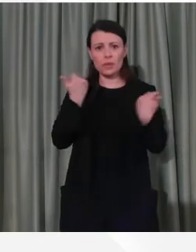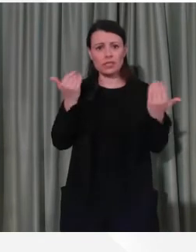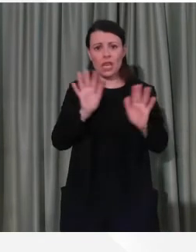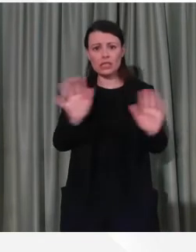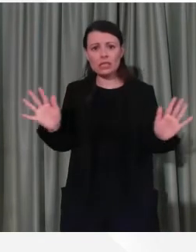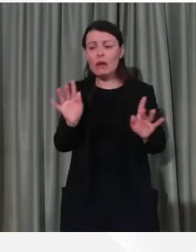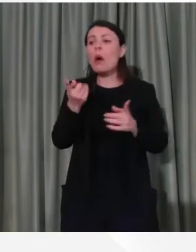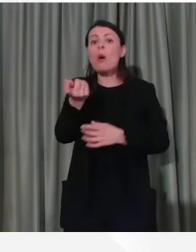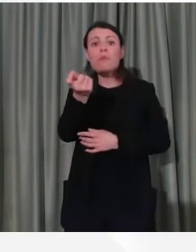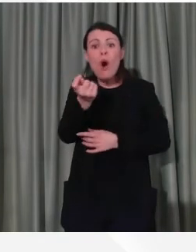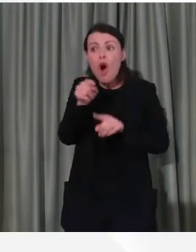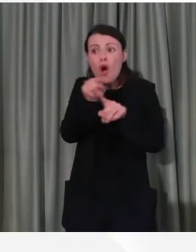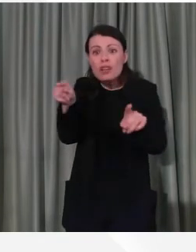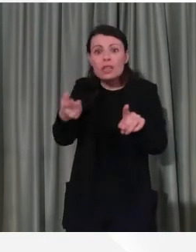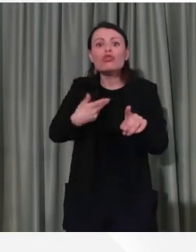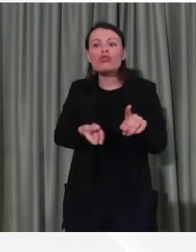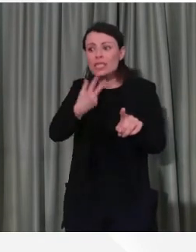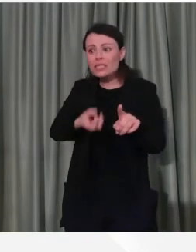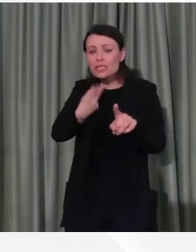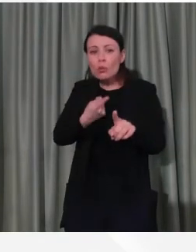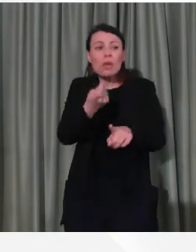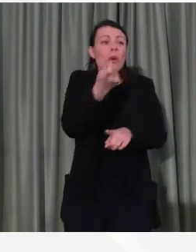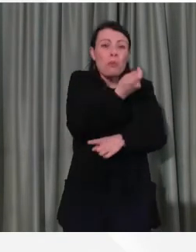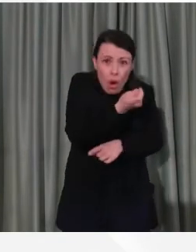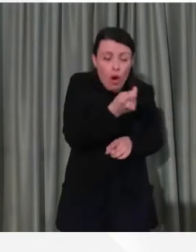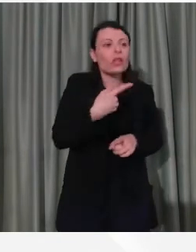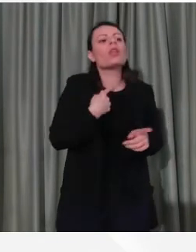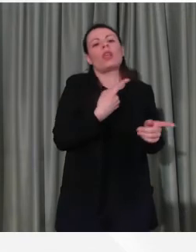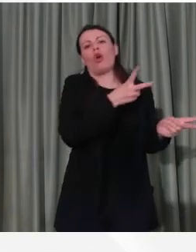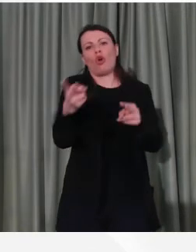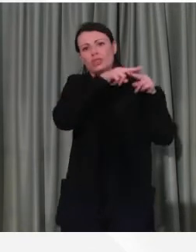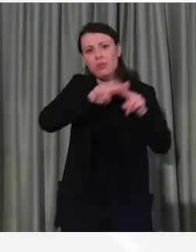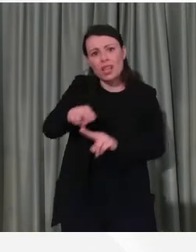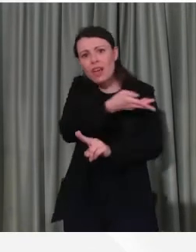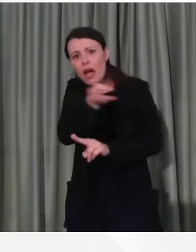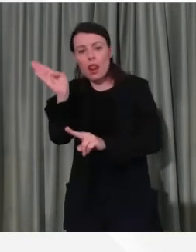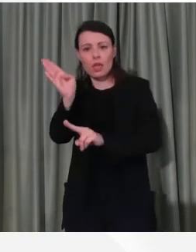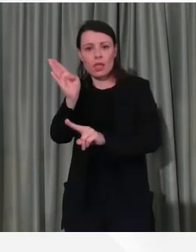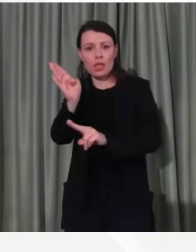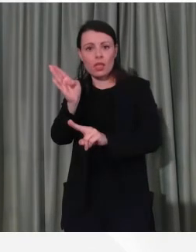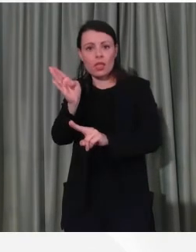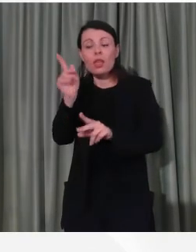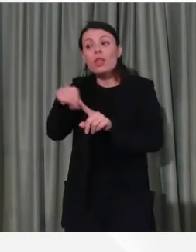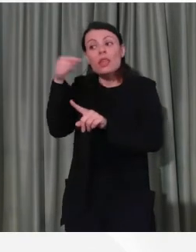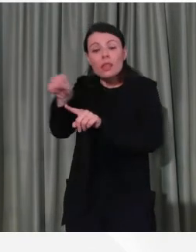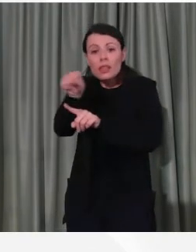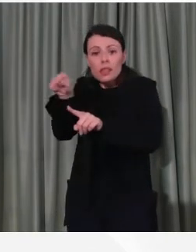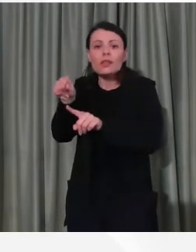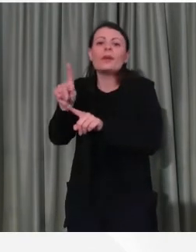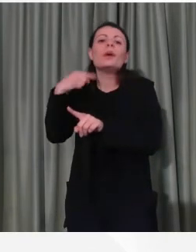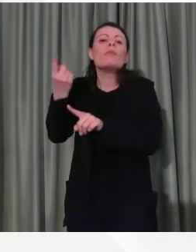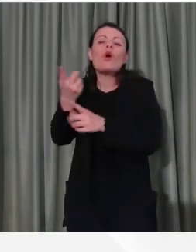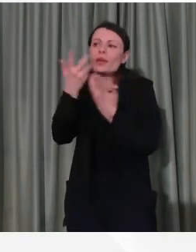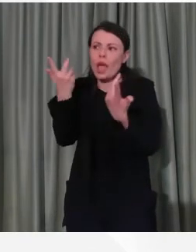pochi finiscono ricoverati in ospedale e una piccola percentuale poi è chiaro che si